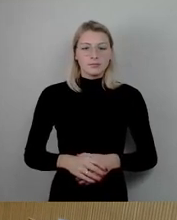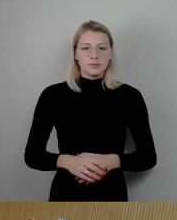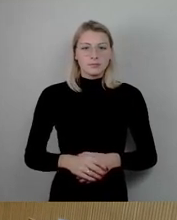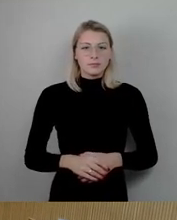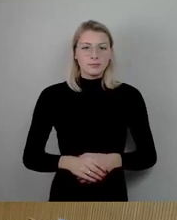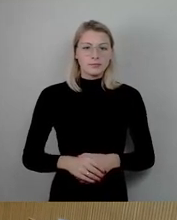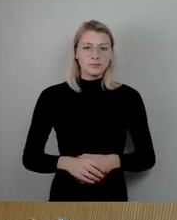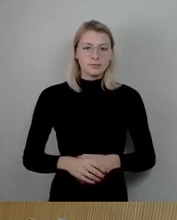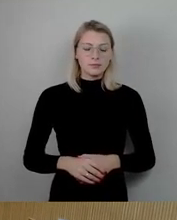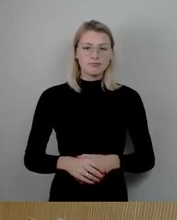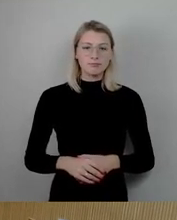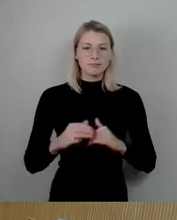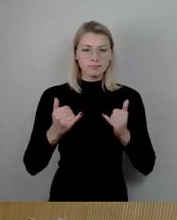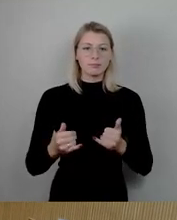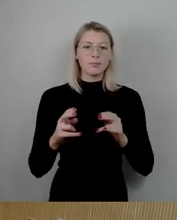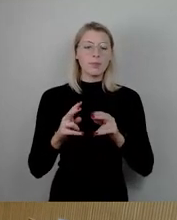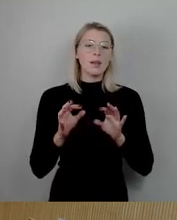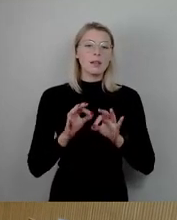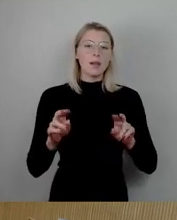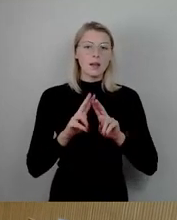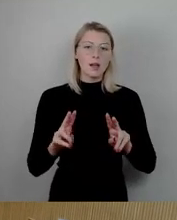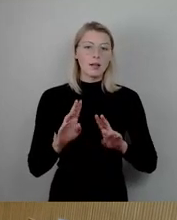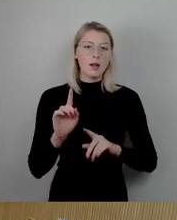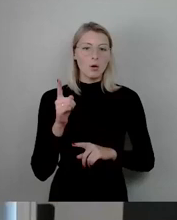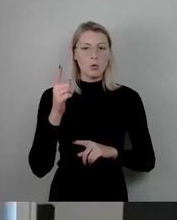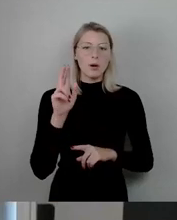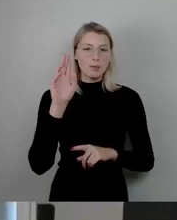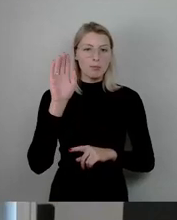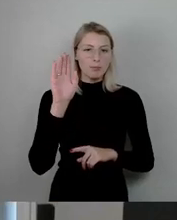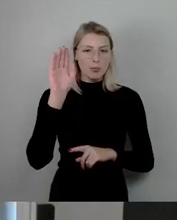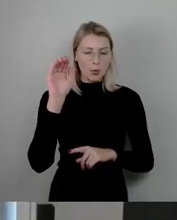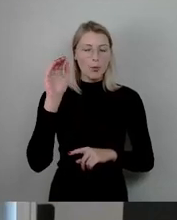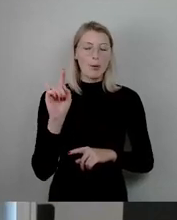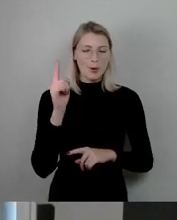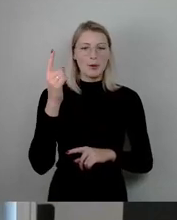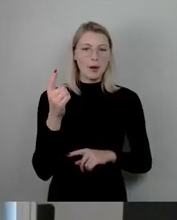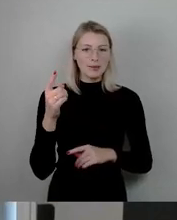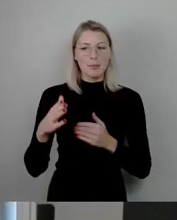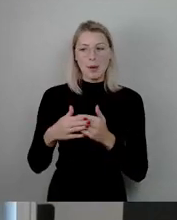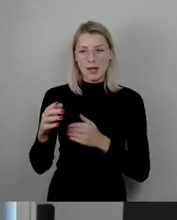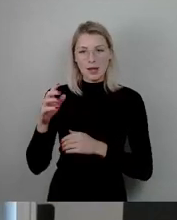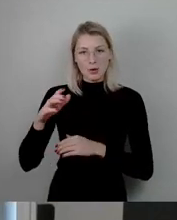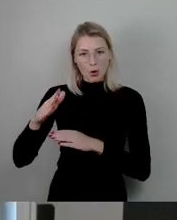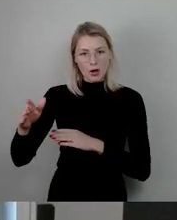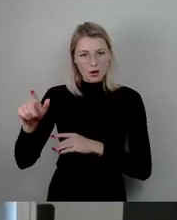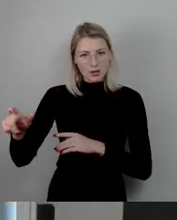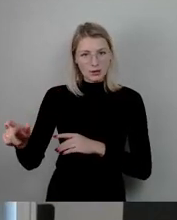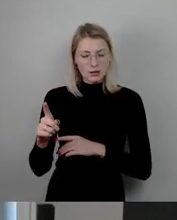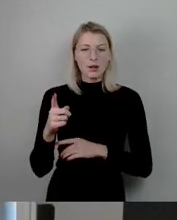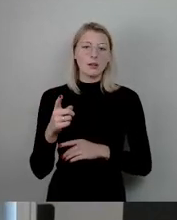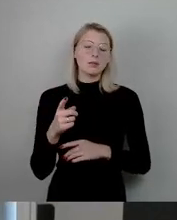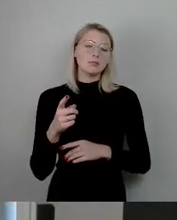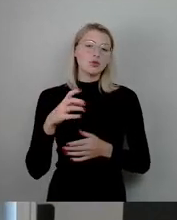Ja, sehr geehrter Herr Oberbürgermeister, sehr geehrte Beigeordnete, sehr geehrte Stadträtinnen und Zuschauerinnen hier und im